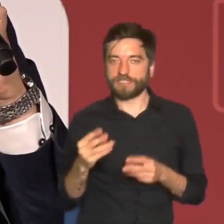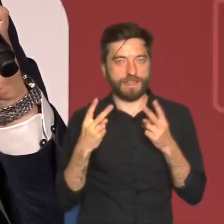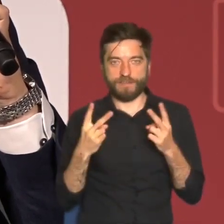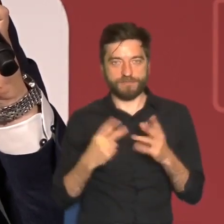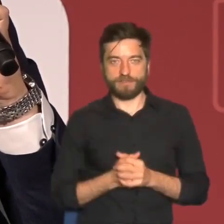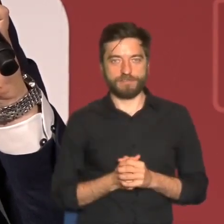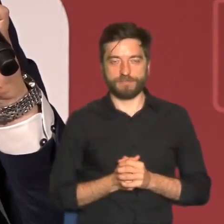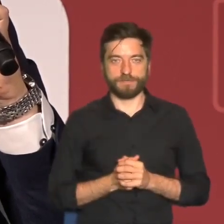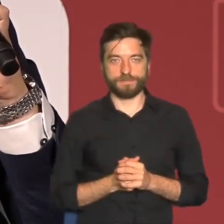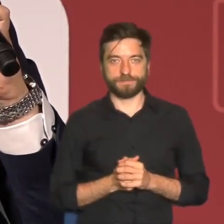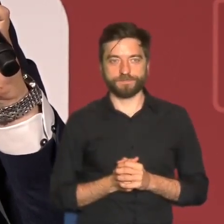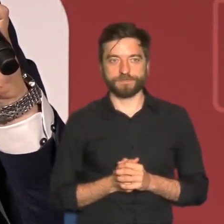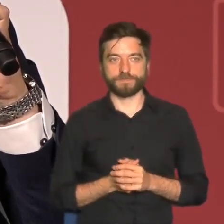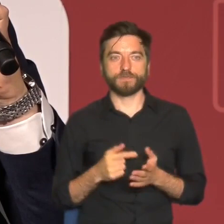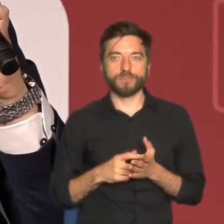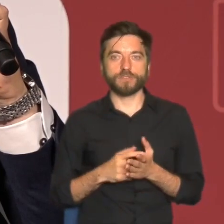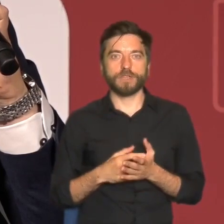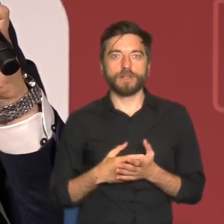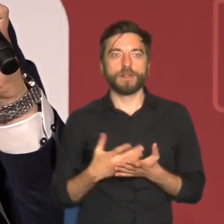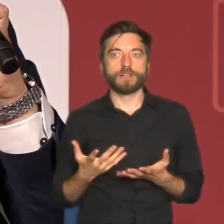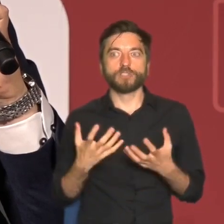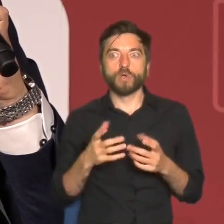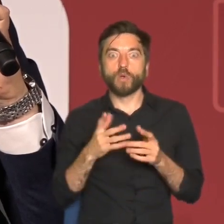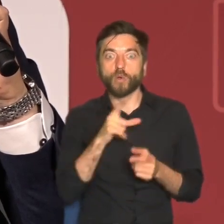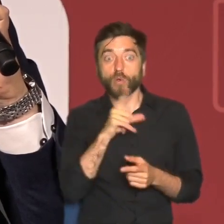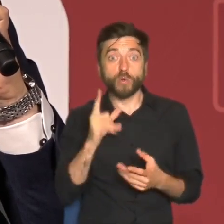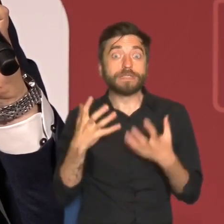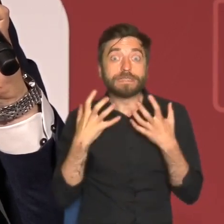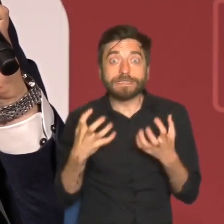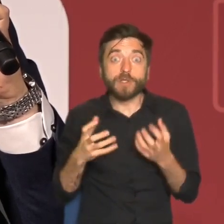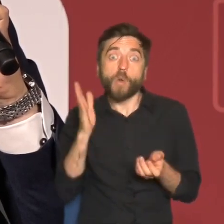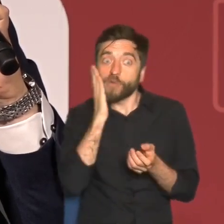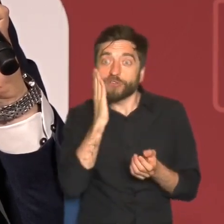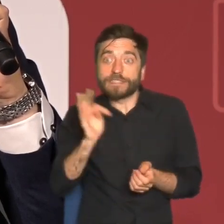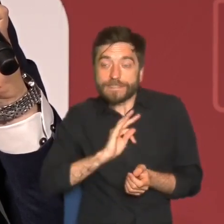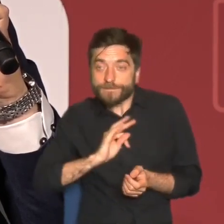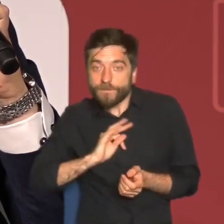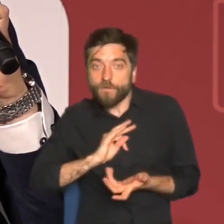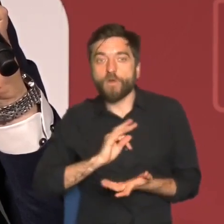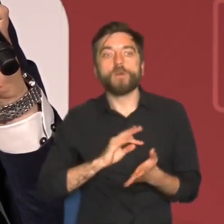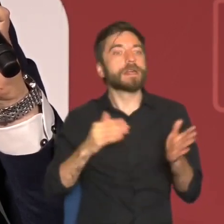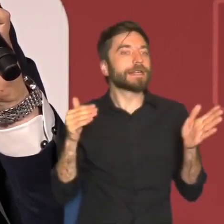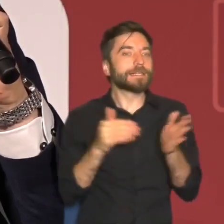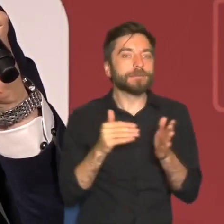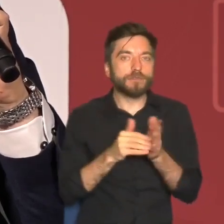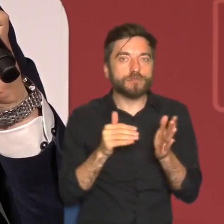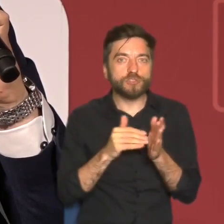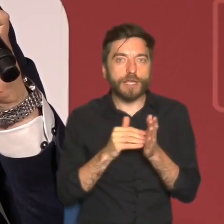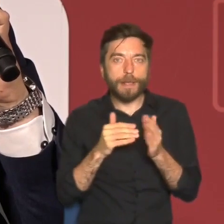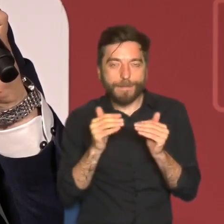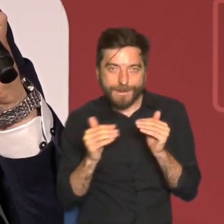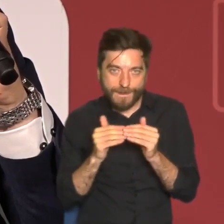że jakby ten głód mieszkaniowy jest tak głęboki że powiedzmy zaspokojenie potrzeb wyższych w tym